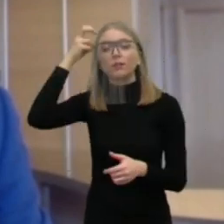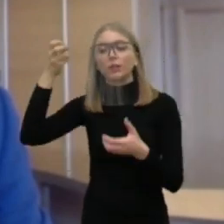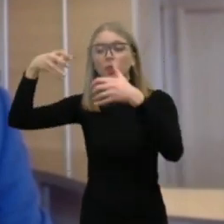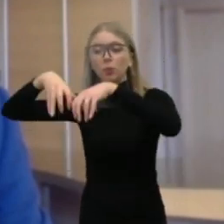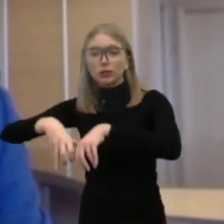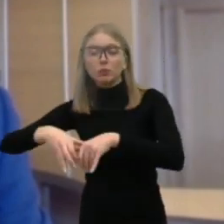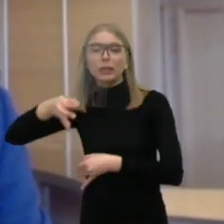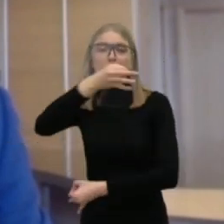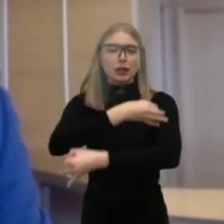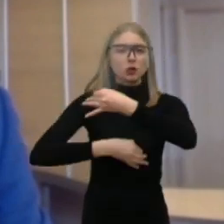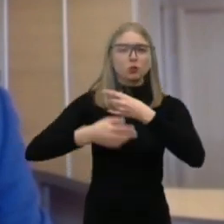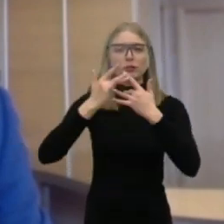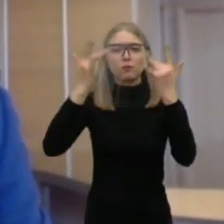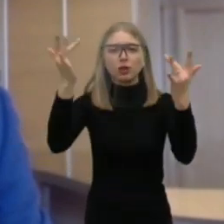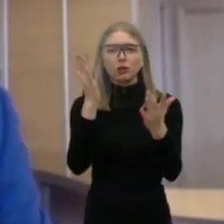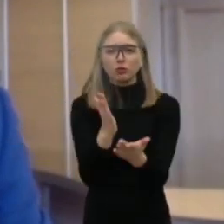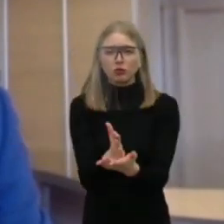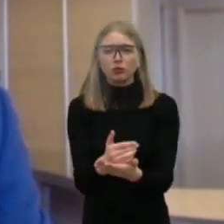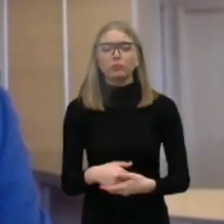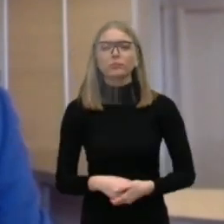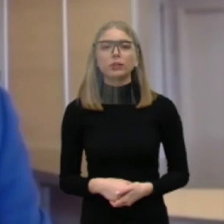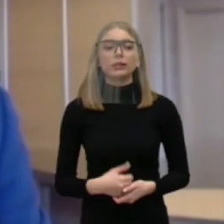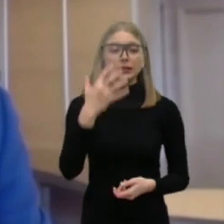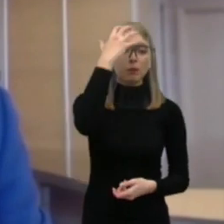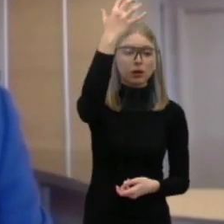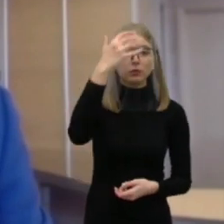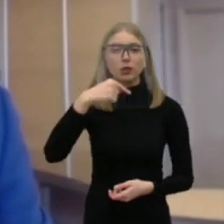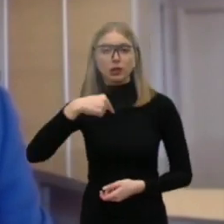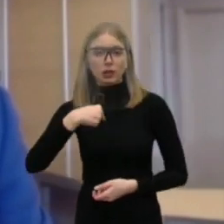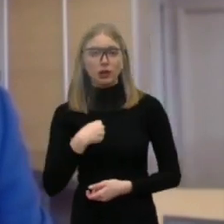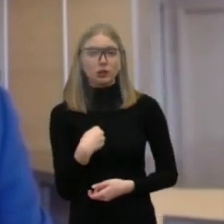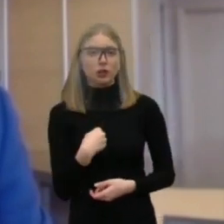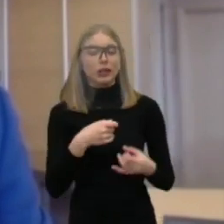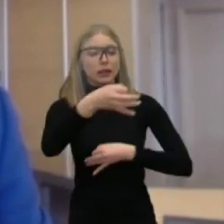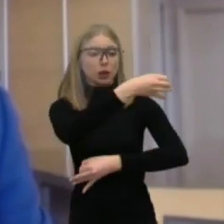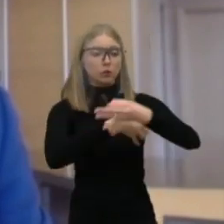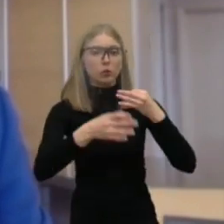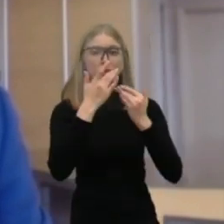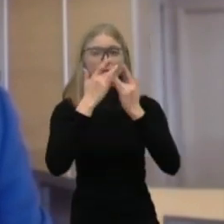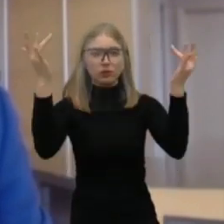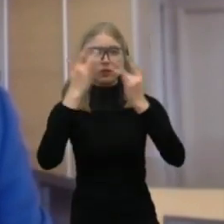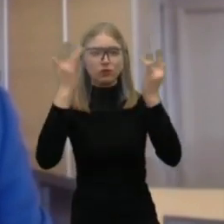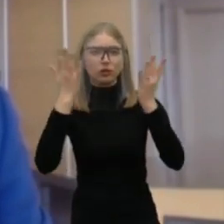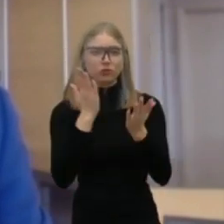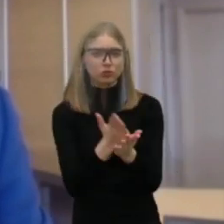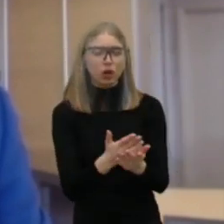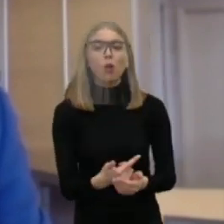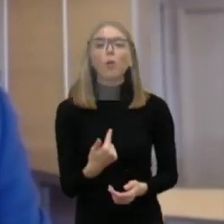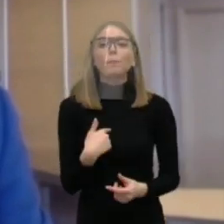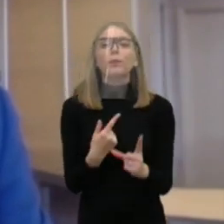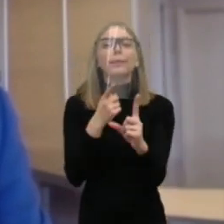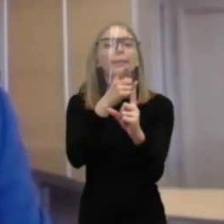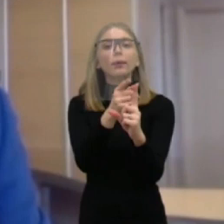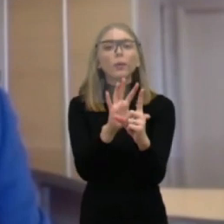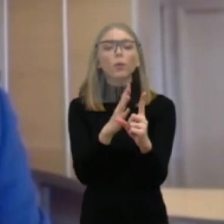kalb net per daug viešos tarp manęs ir departamento. Mano tikslas yra, kad taip kaip ir